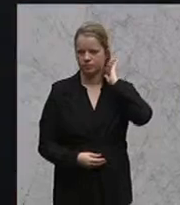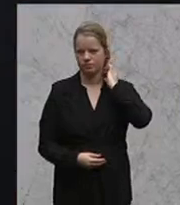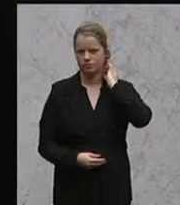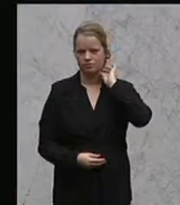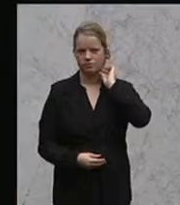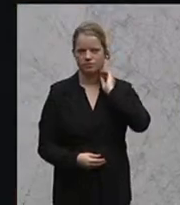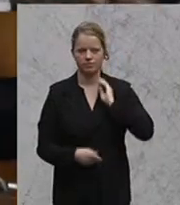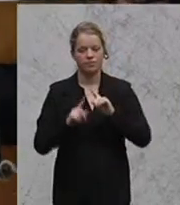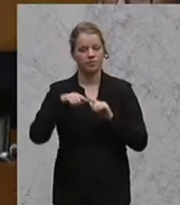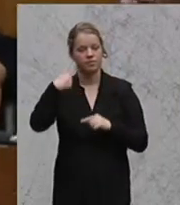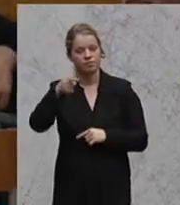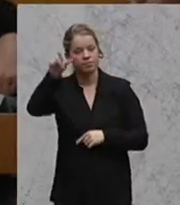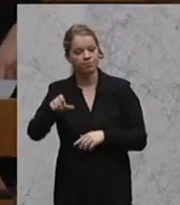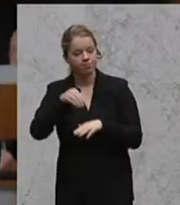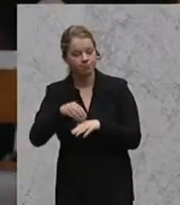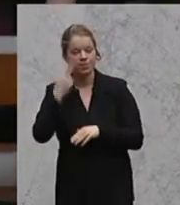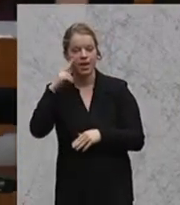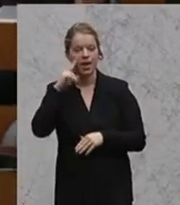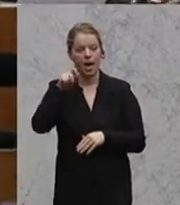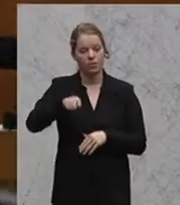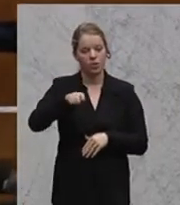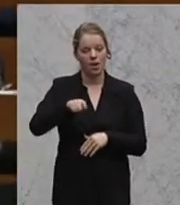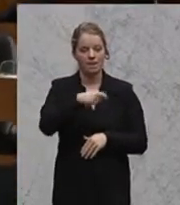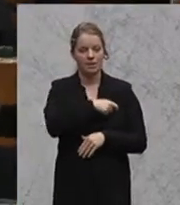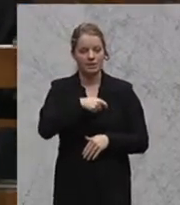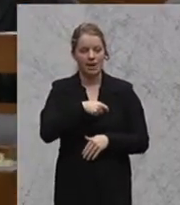Als nächstes am Wort ist der Herr Abgeordnete Mag. Michael Hammer.